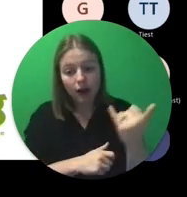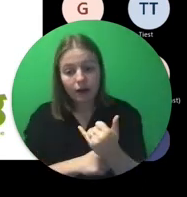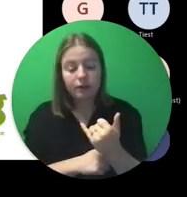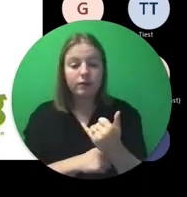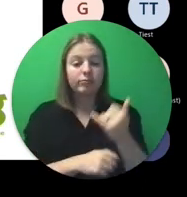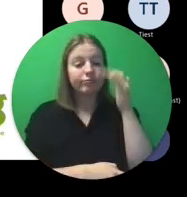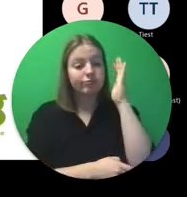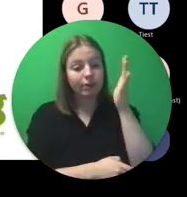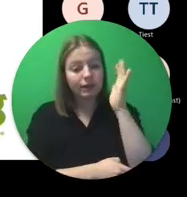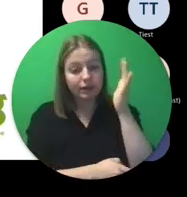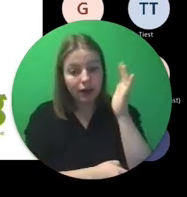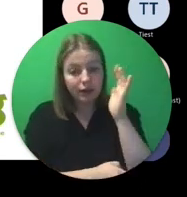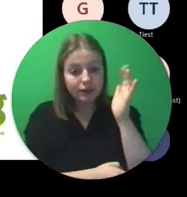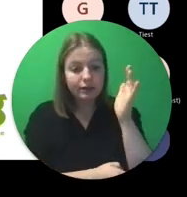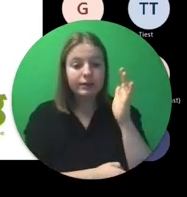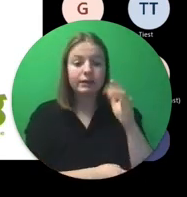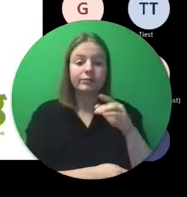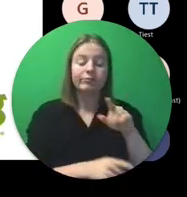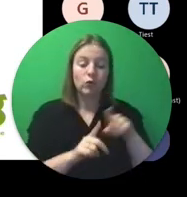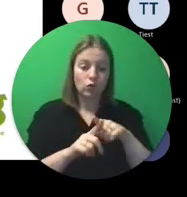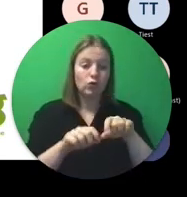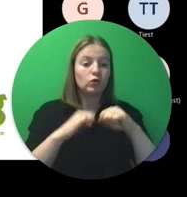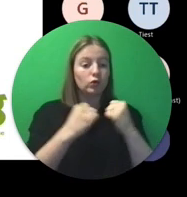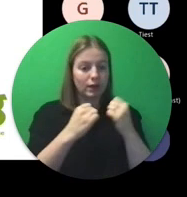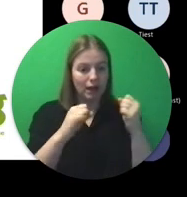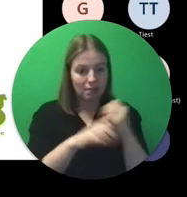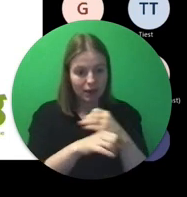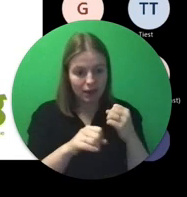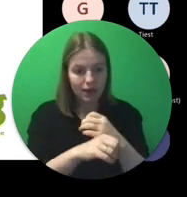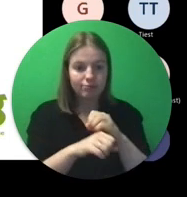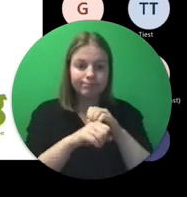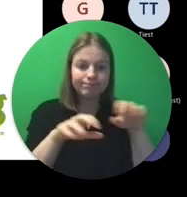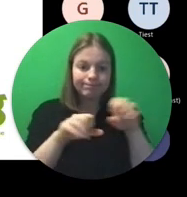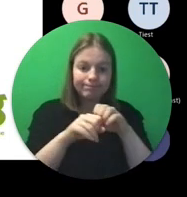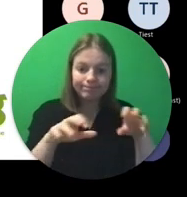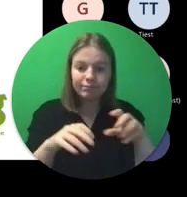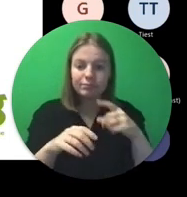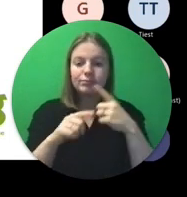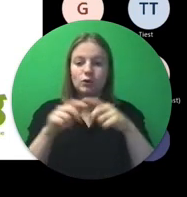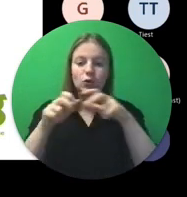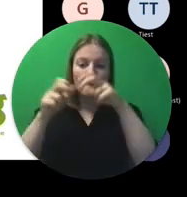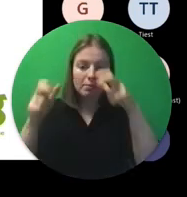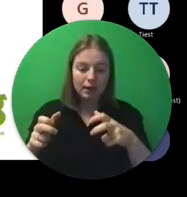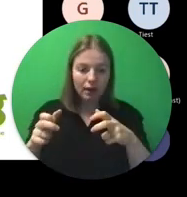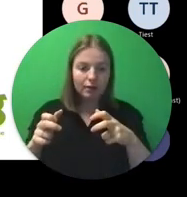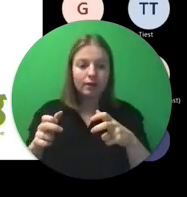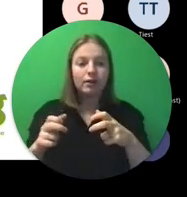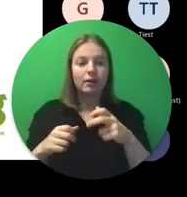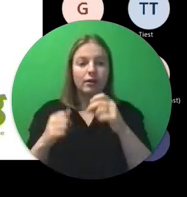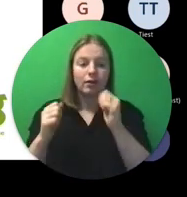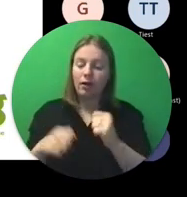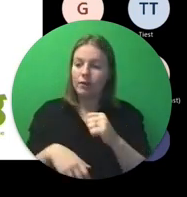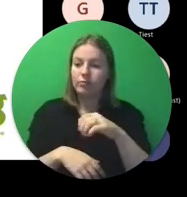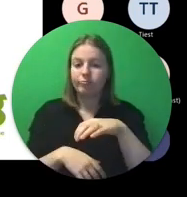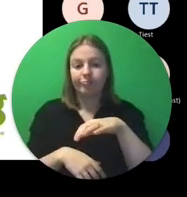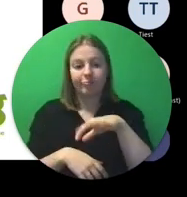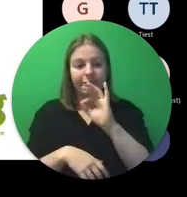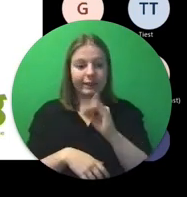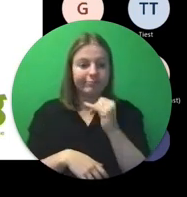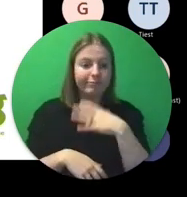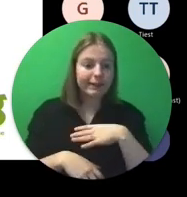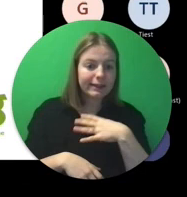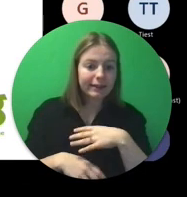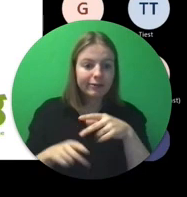presentaties. We zijn ook aanwezig op sociale media daarmee. En op onze website kan je toch wel een aantal